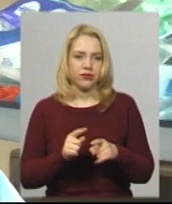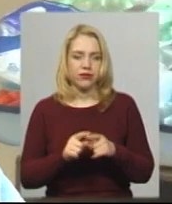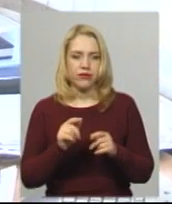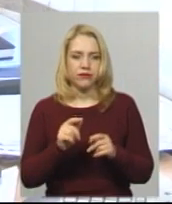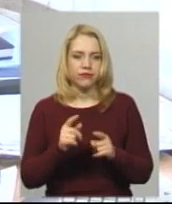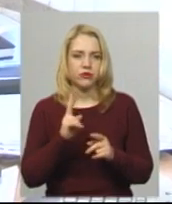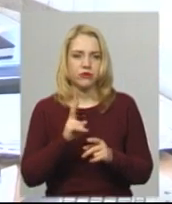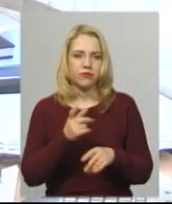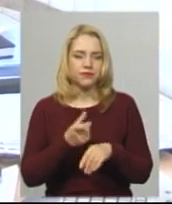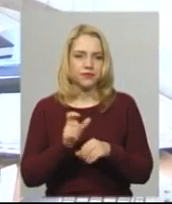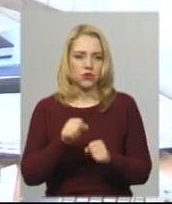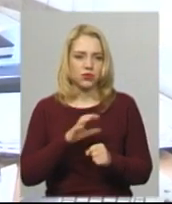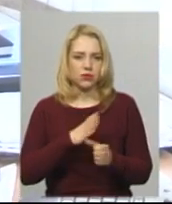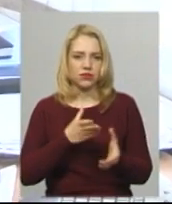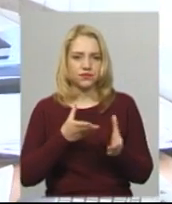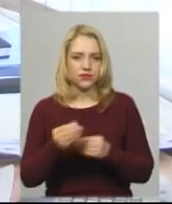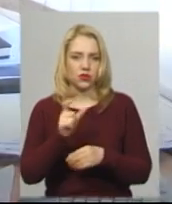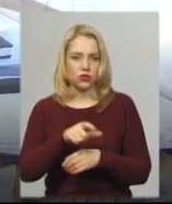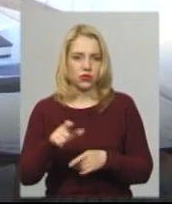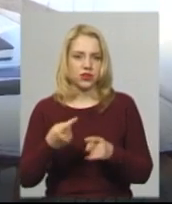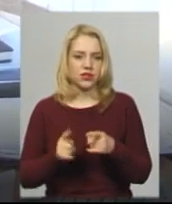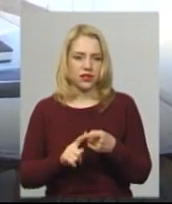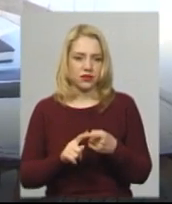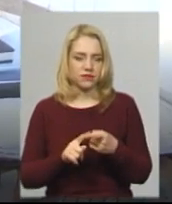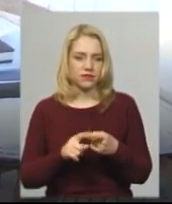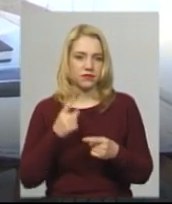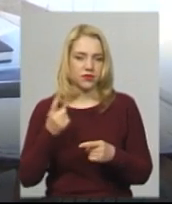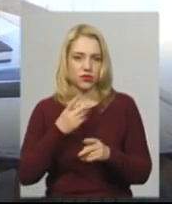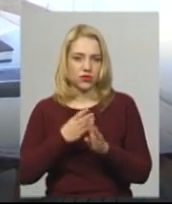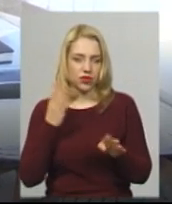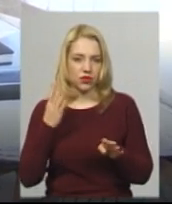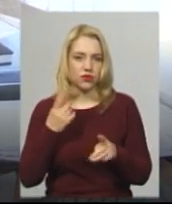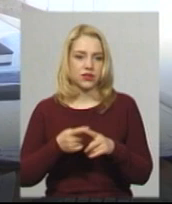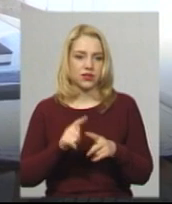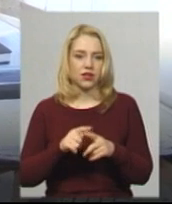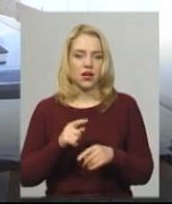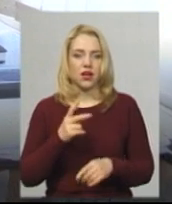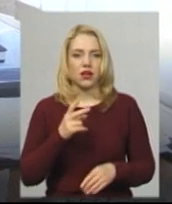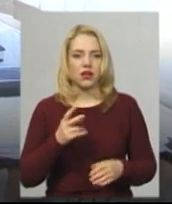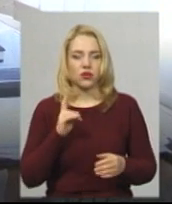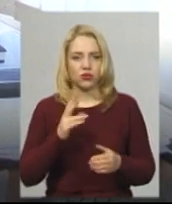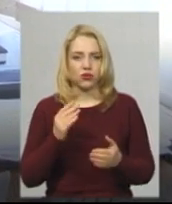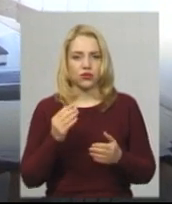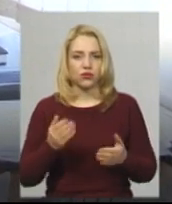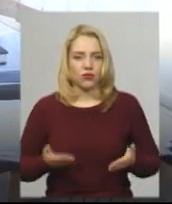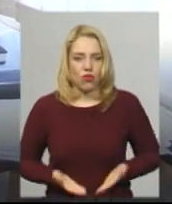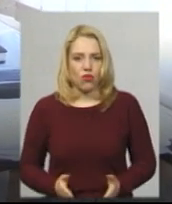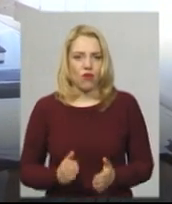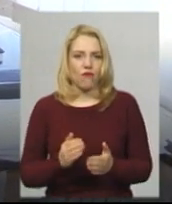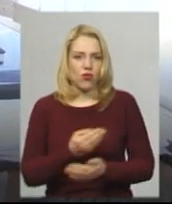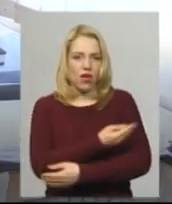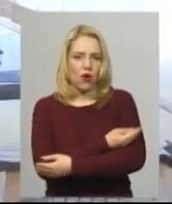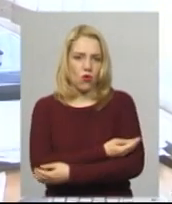додає Олександр Мирний. Це в першу чергу в нас йдуть новонароджені діти. Ми не